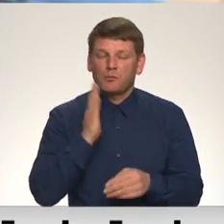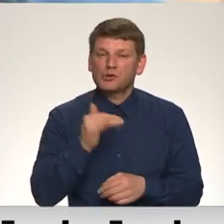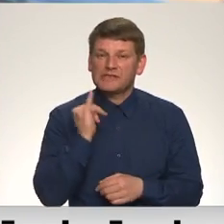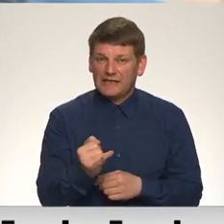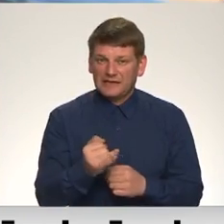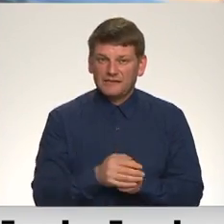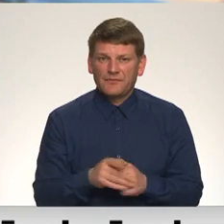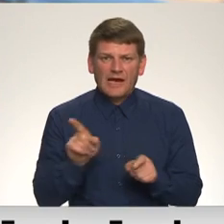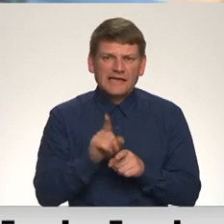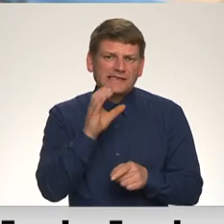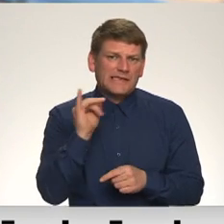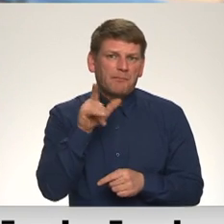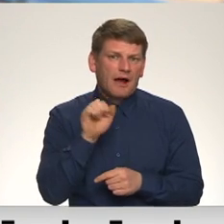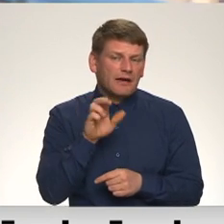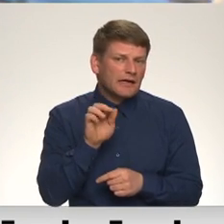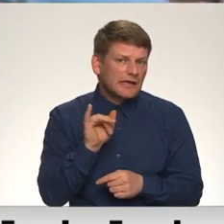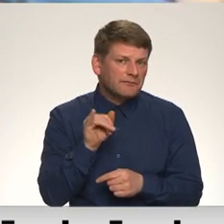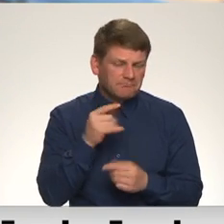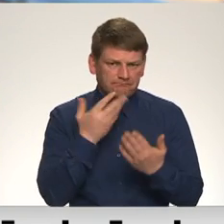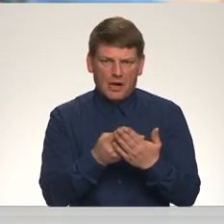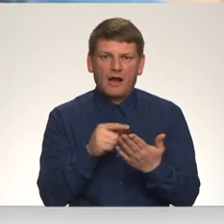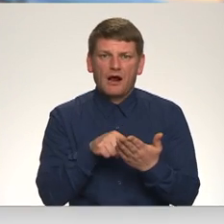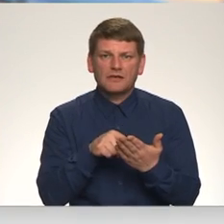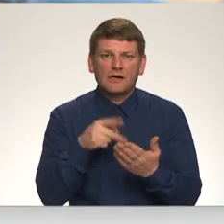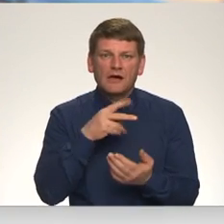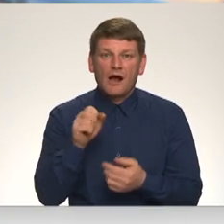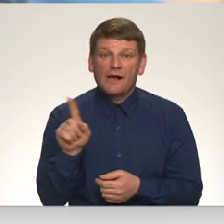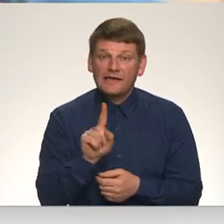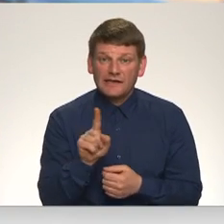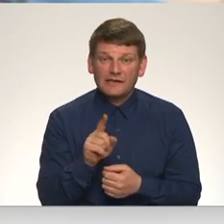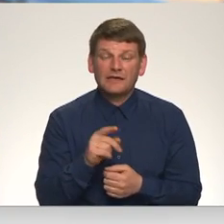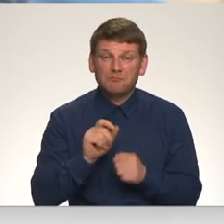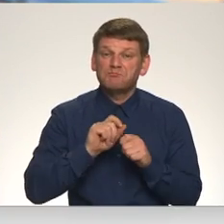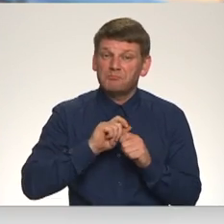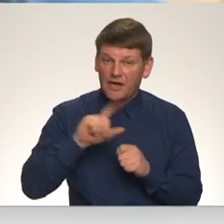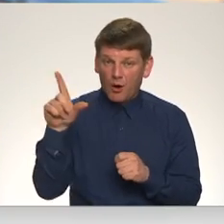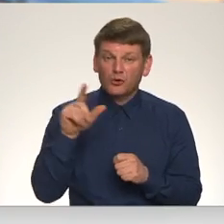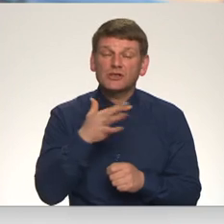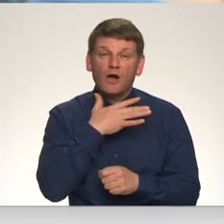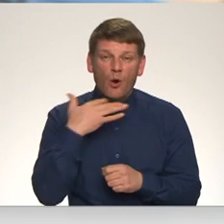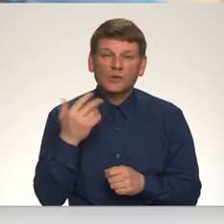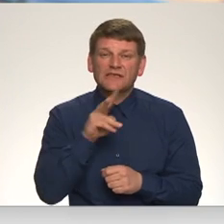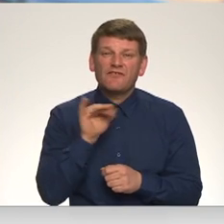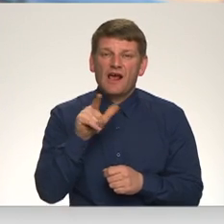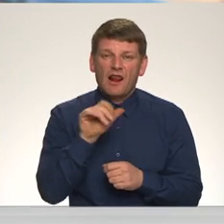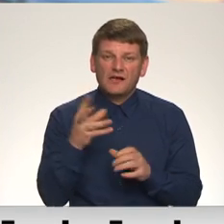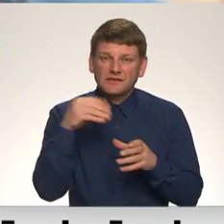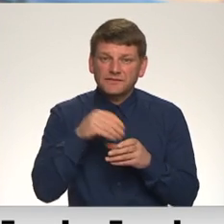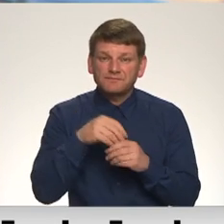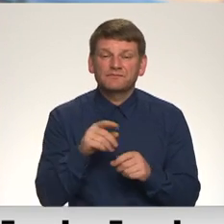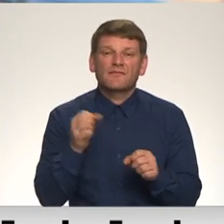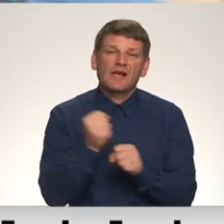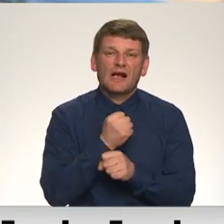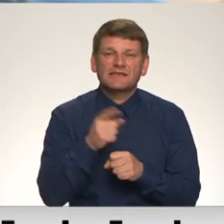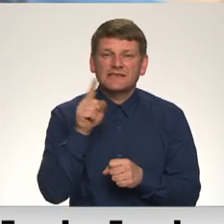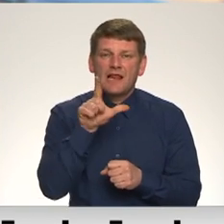Arī ciparī parāda, ka ir pieaugušas ļoti daudzas vielas. Ir gan